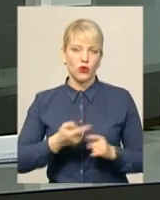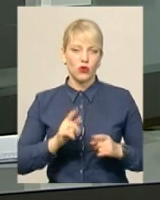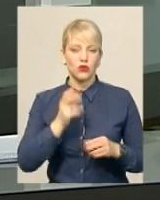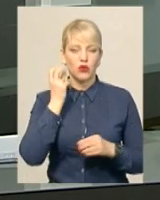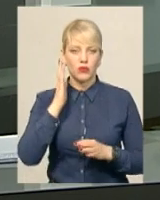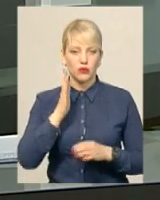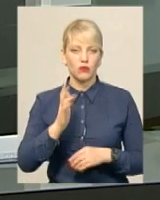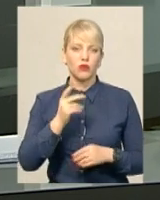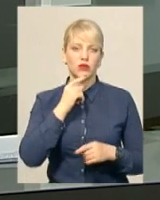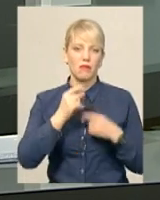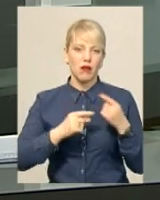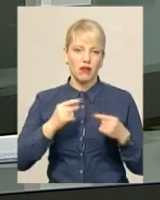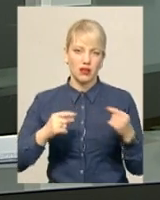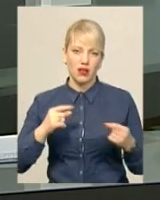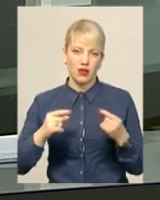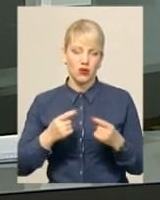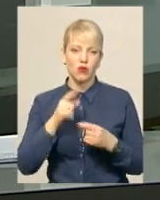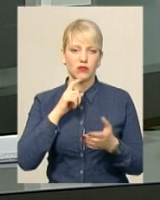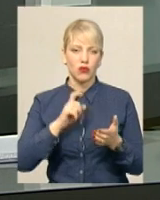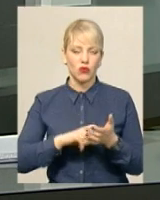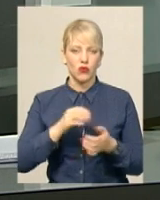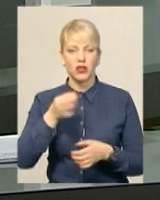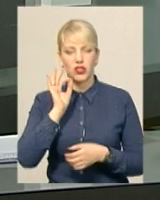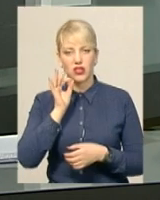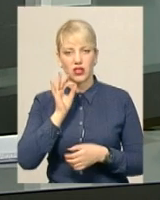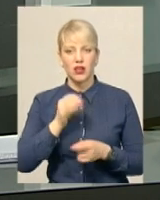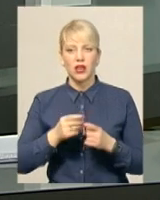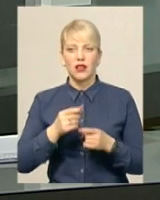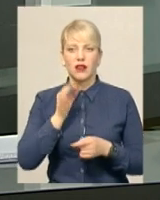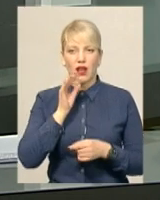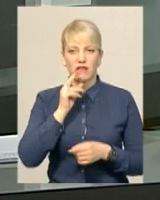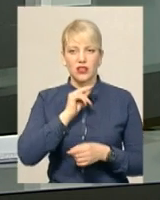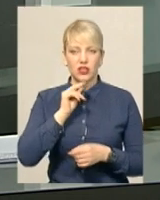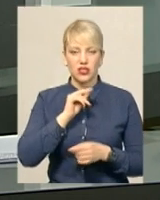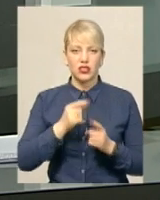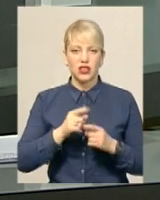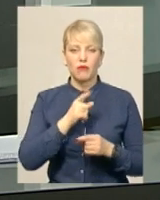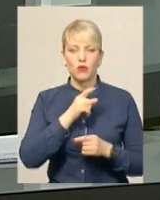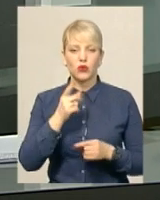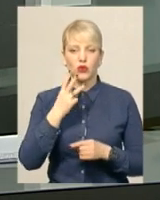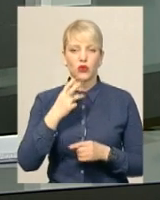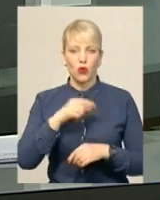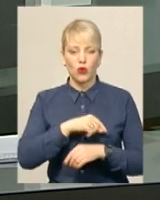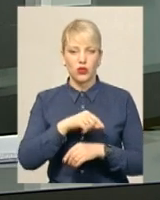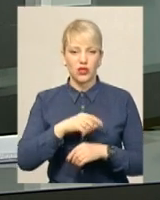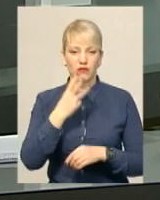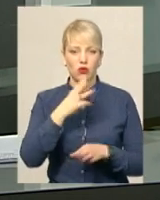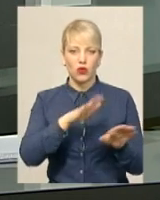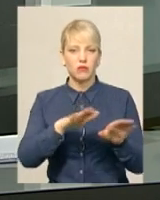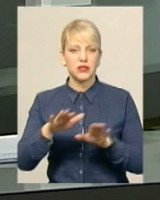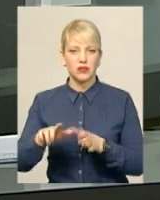макарони, курятину, чай та каву. Захід триватиме від 14-ї протягом півтори години у трьох локаціях обласного центру.